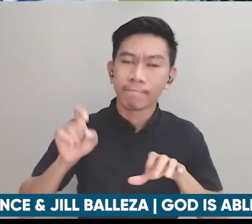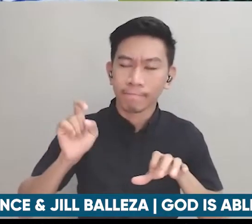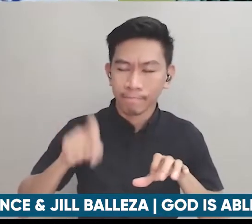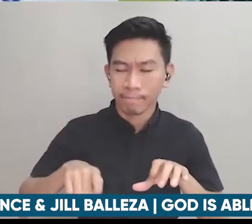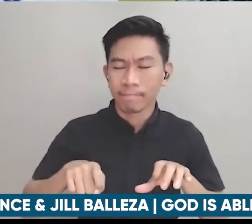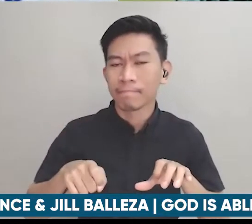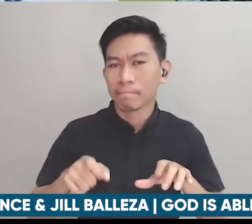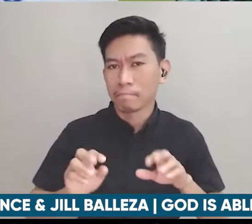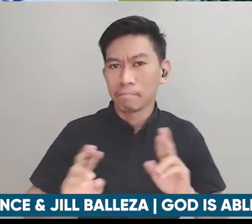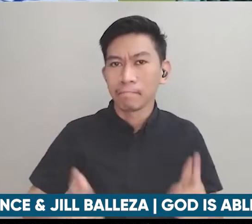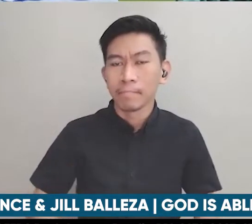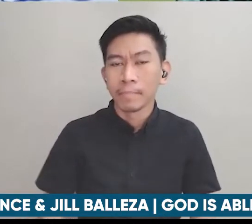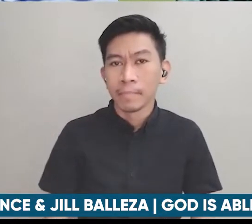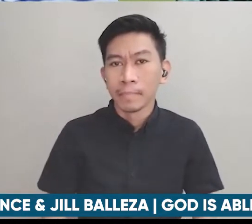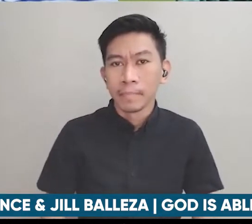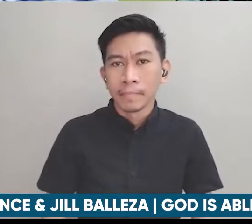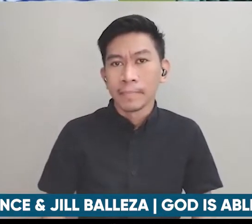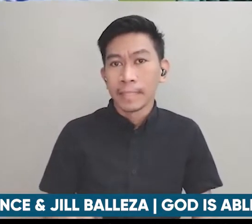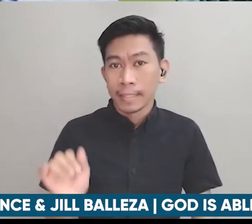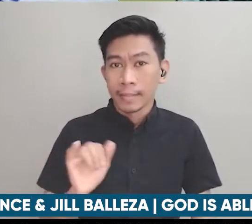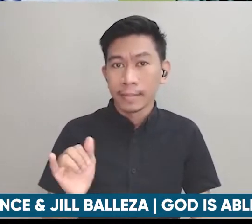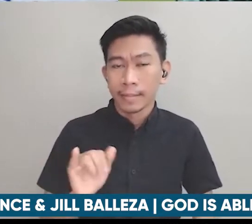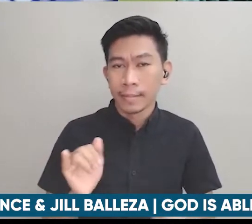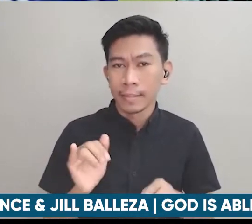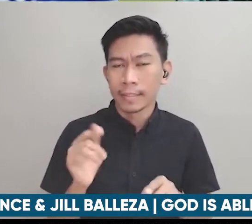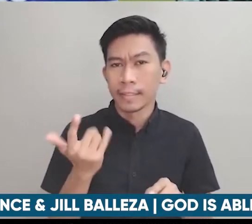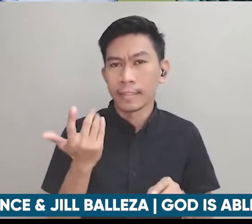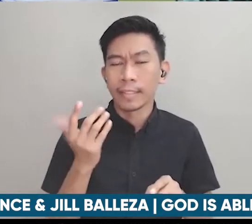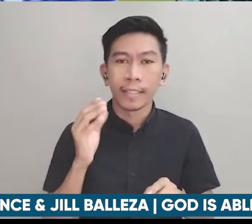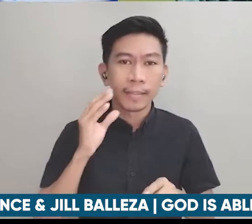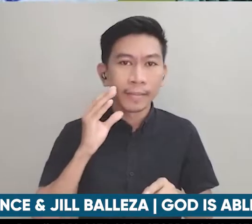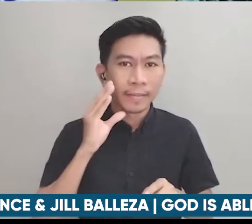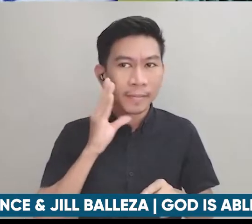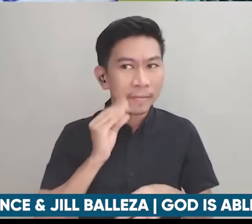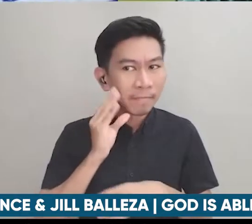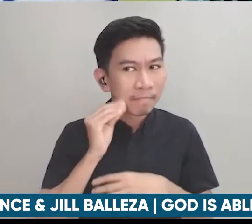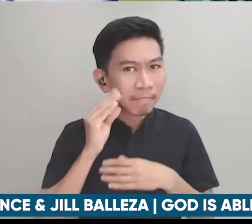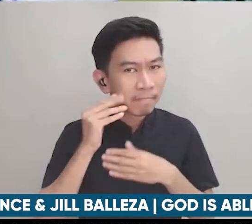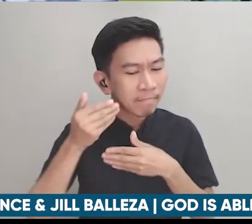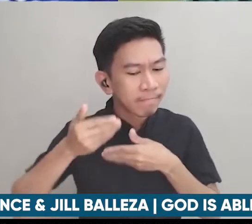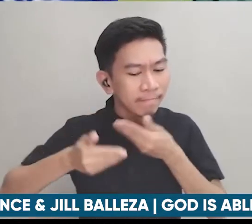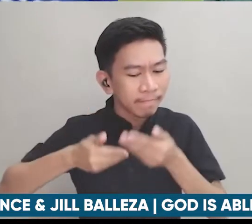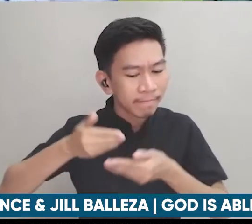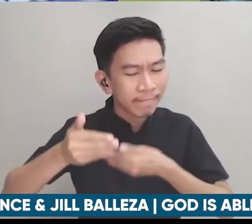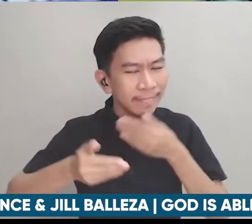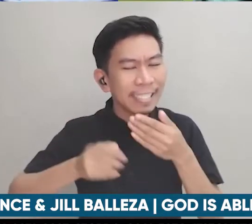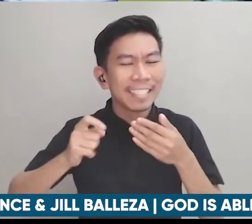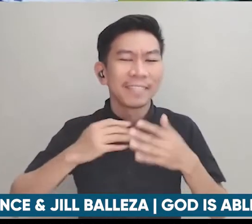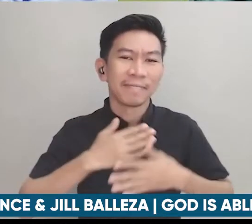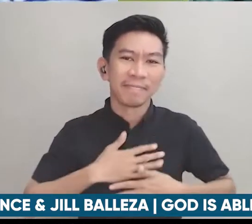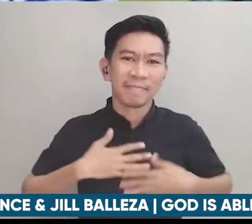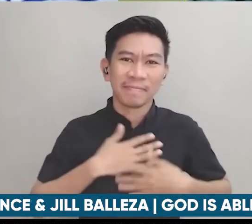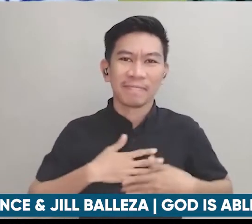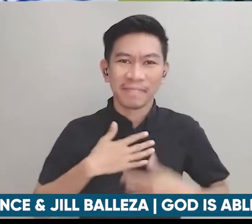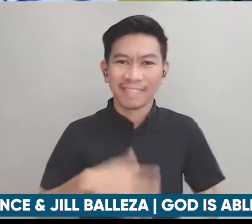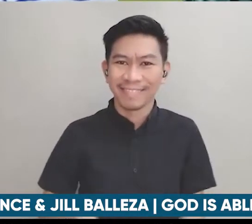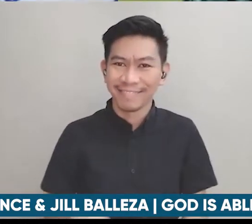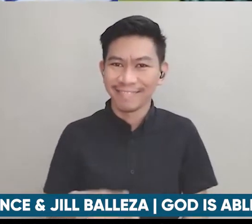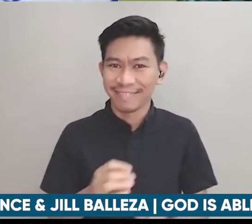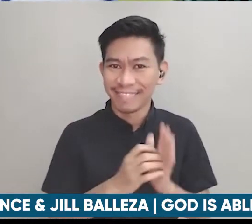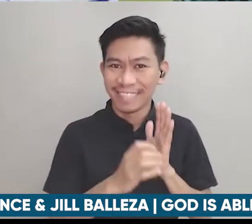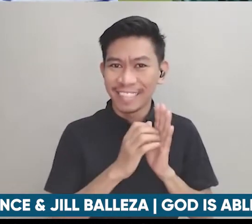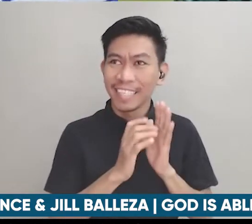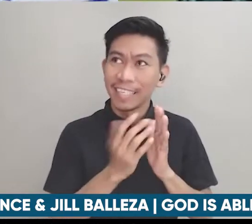atin and at the same time yun nga sa journey i-enjoy lang lagi sabi nga rejoice in the Lord